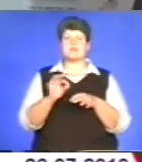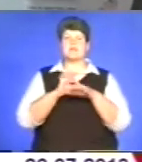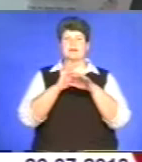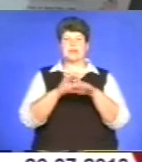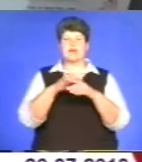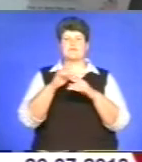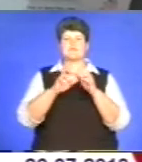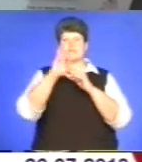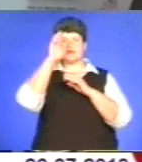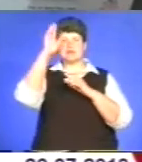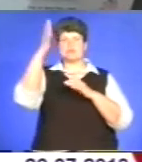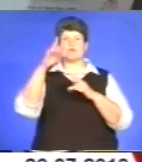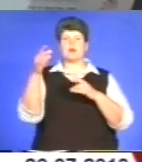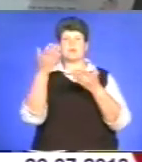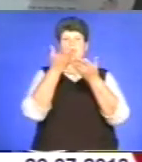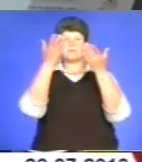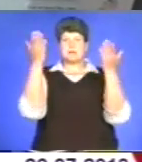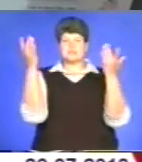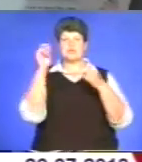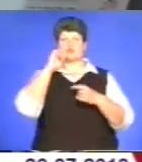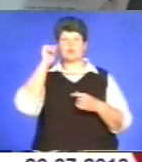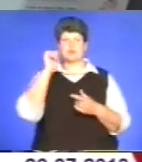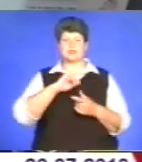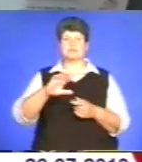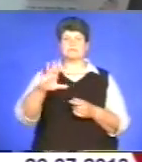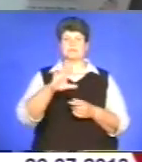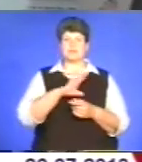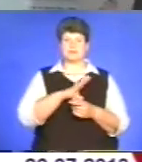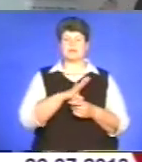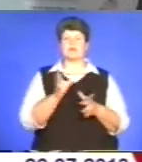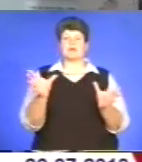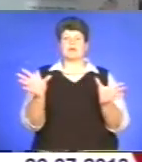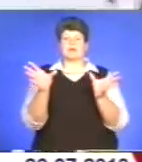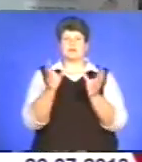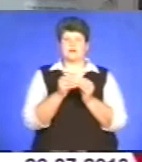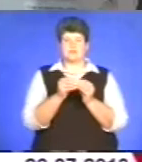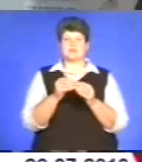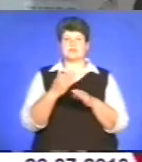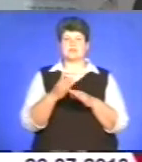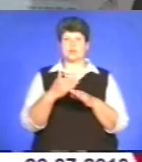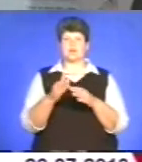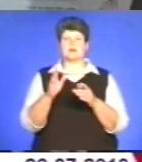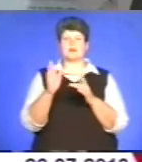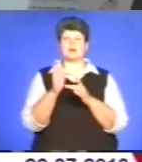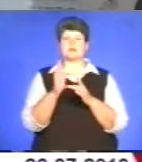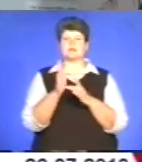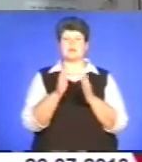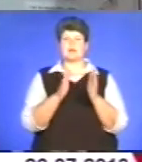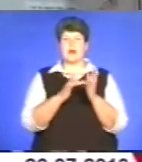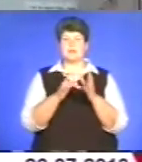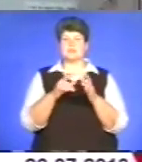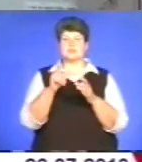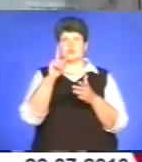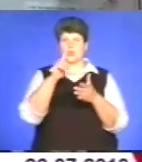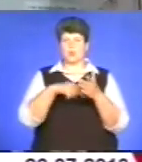Небесного, що українці стали невід'ємною частиною християнської спільноти всього світу і також те, що